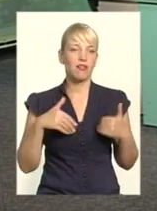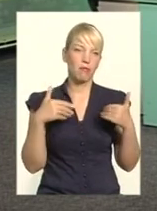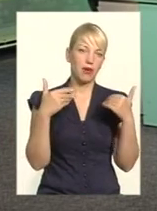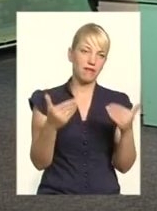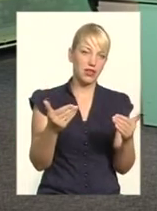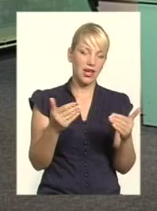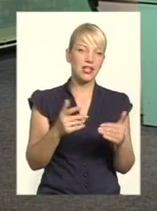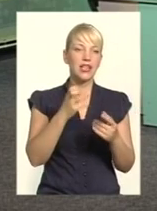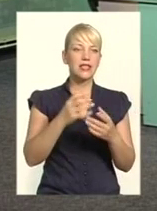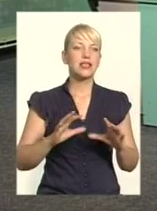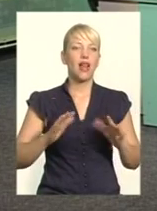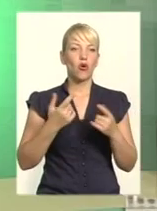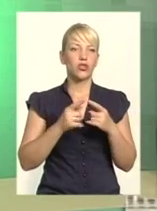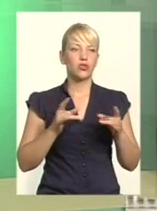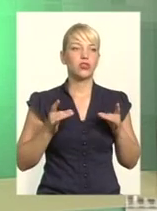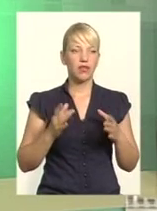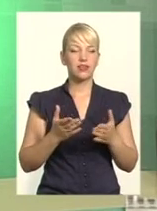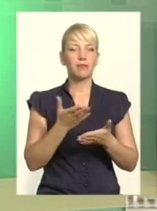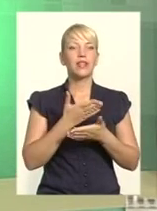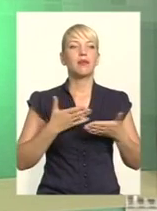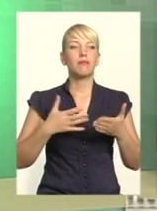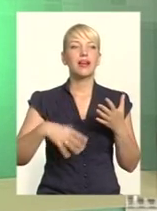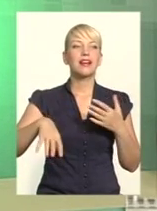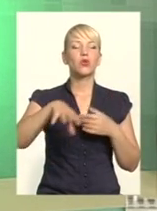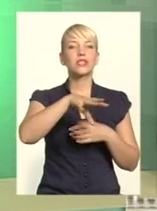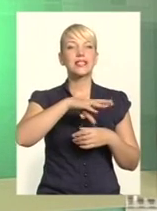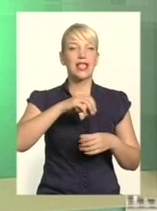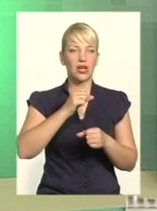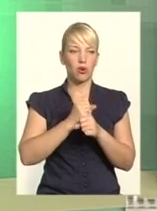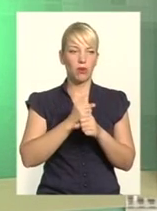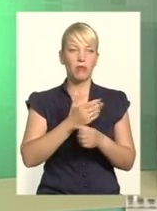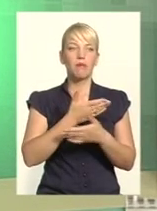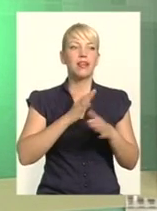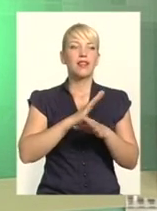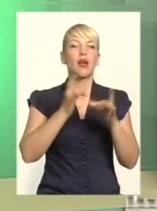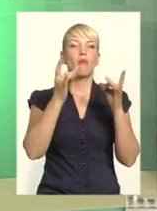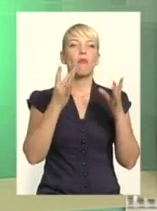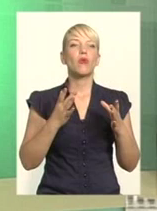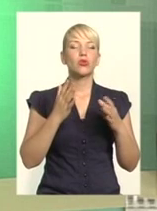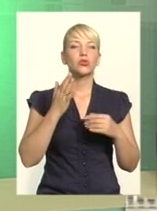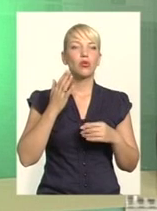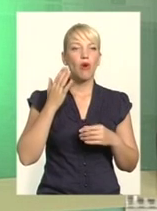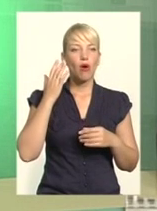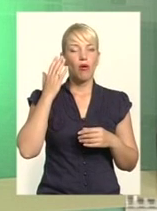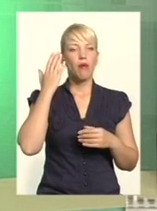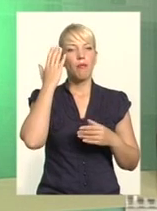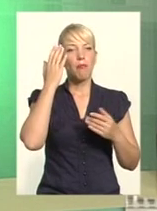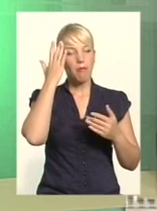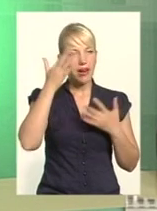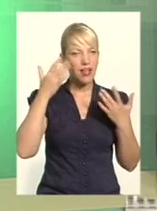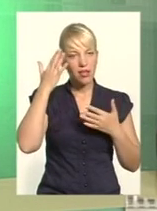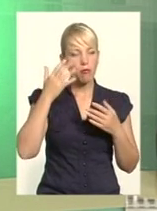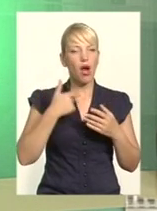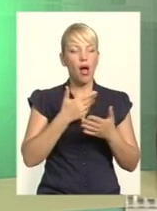з нагоди цього свята. Ми робимо усе, ми не просто мріємо, а ми прокидаємося з цим і лягаємо з цим,